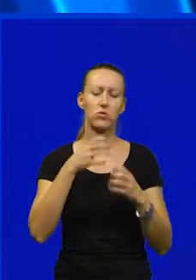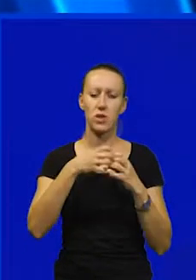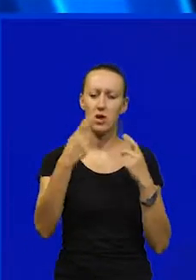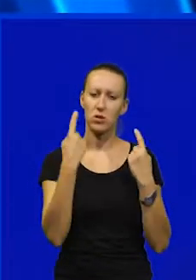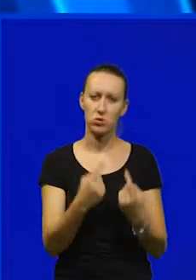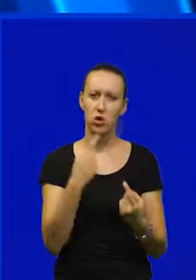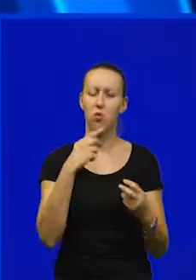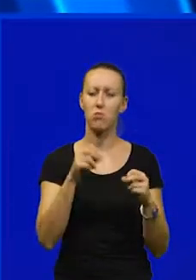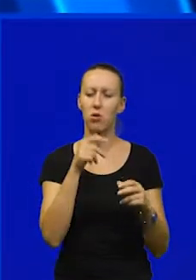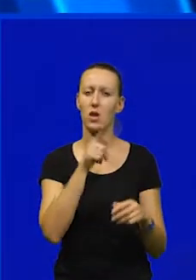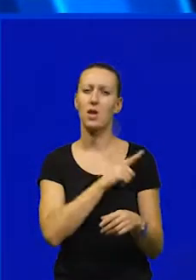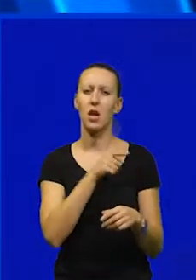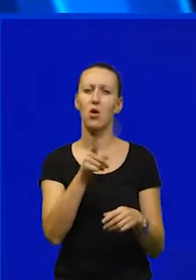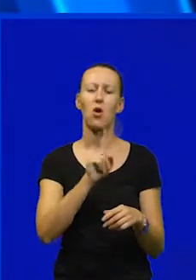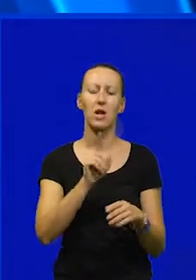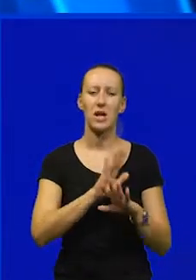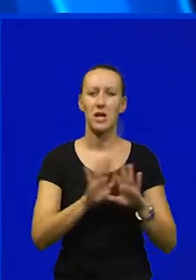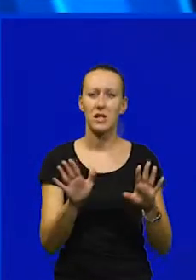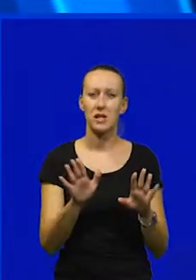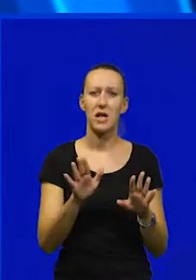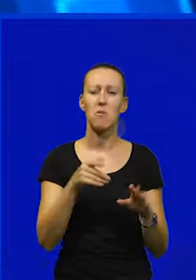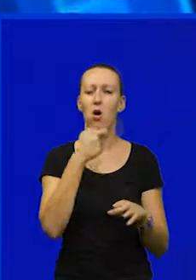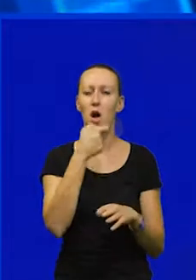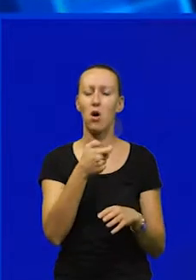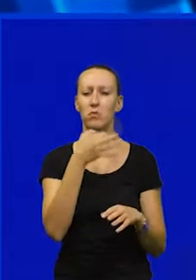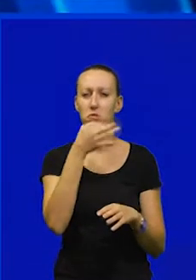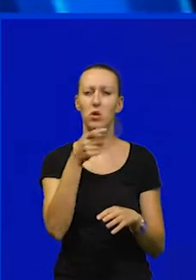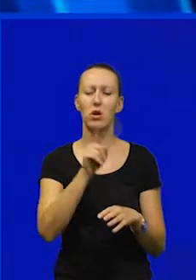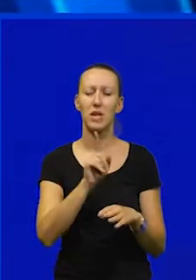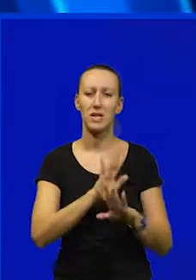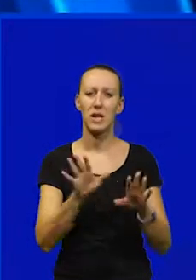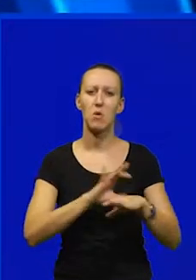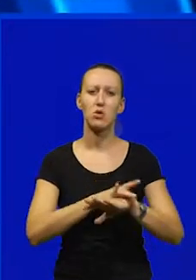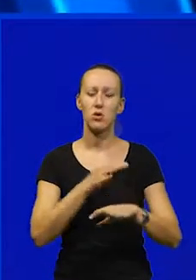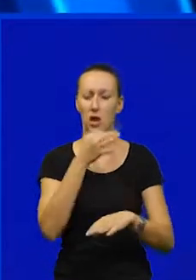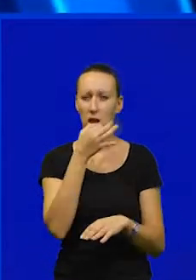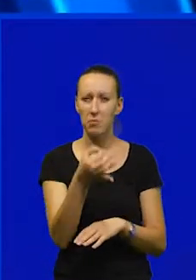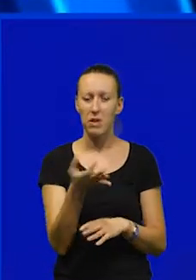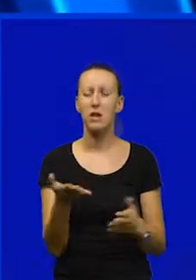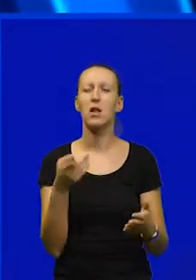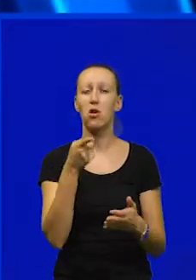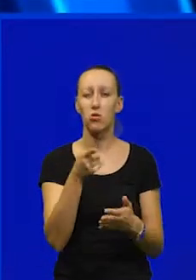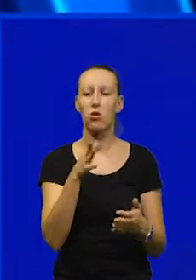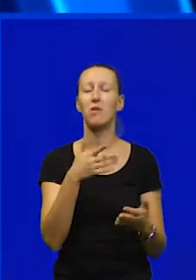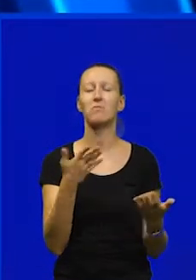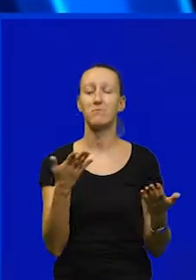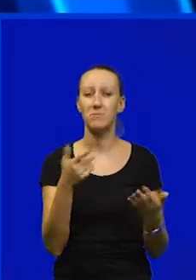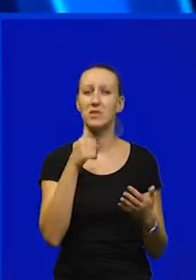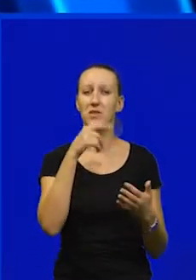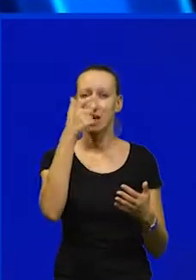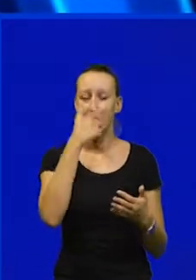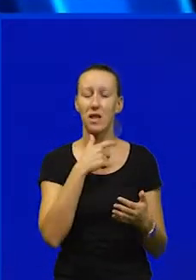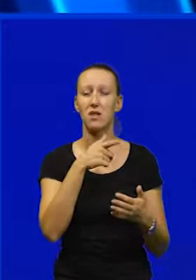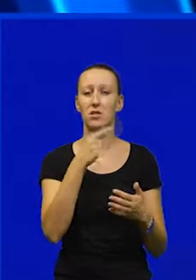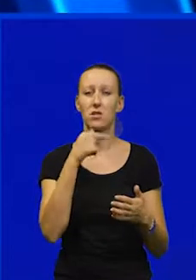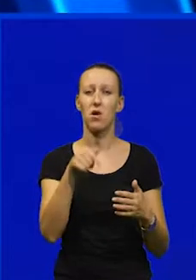Puli i u Rijeci jer to nisu samo ekonomska pitanja to nisu samo socijalna pitanja to su doslovno identitetska